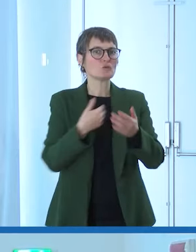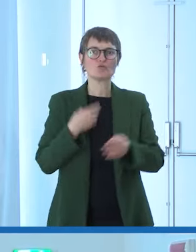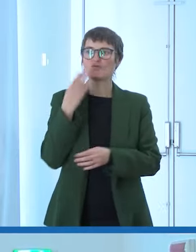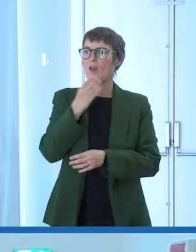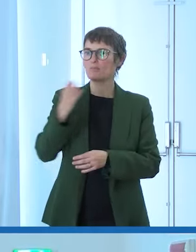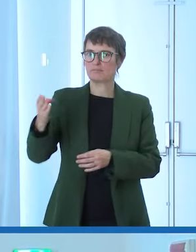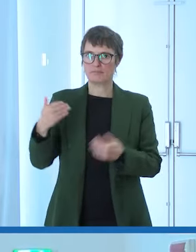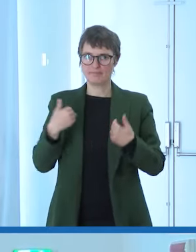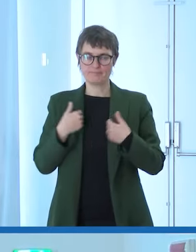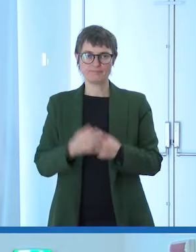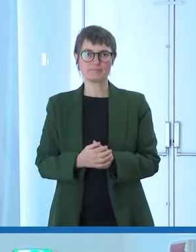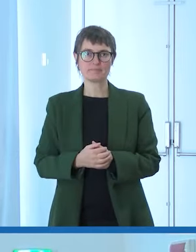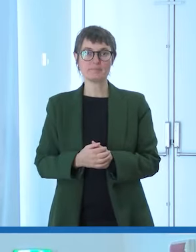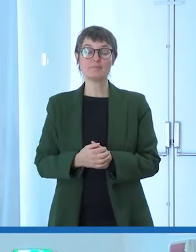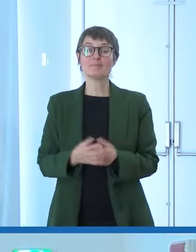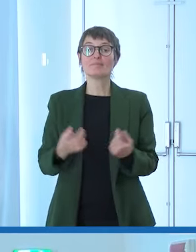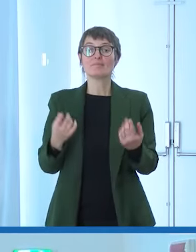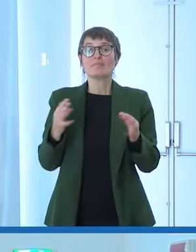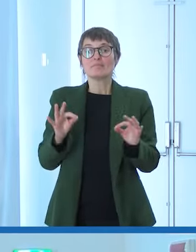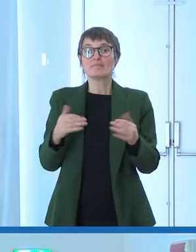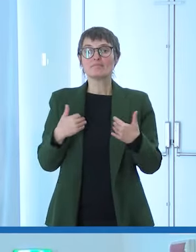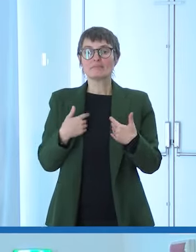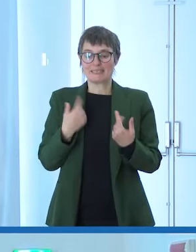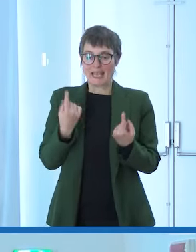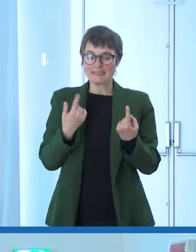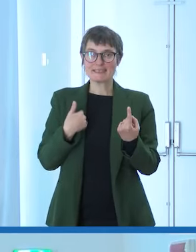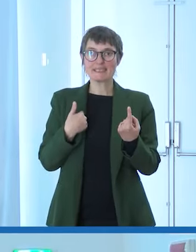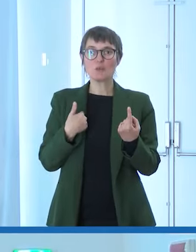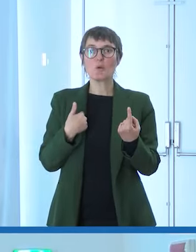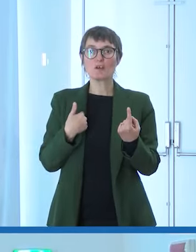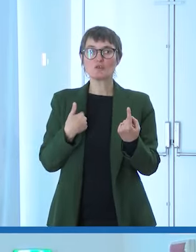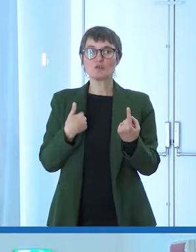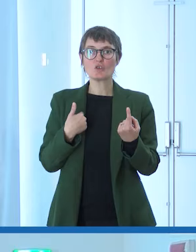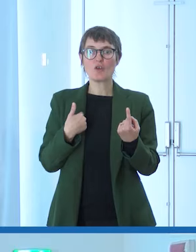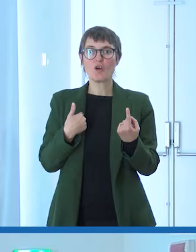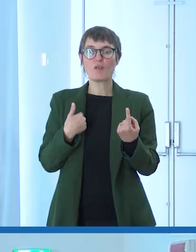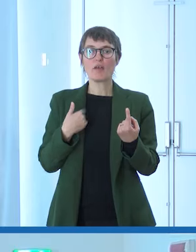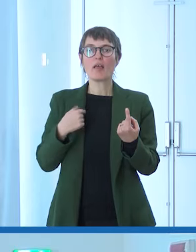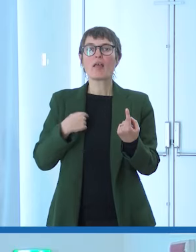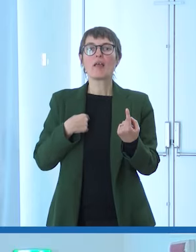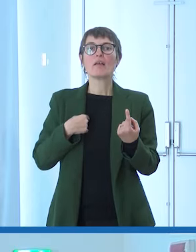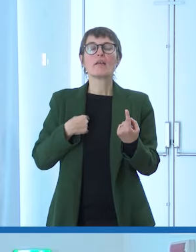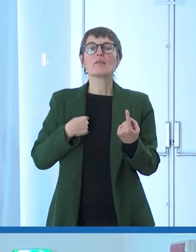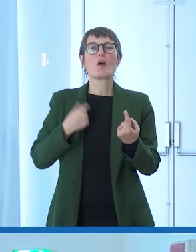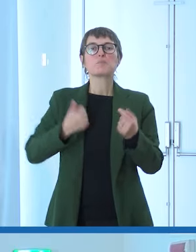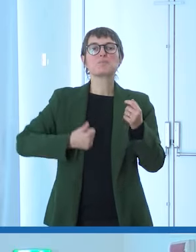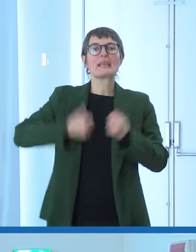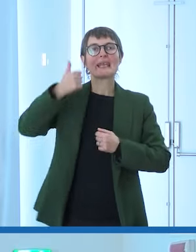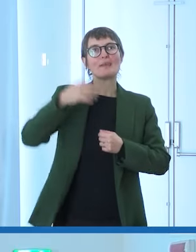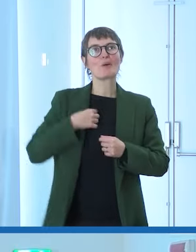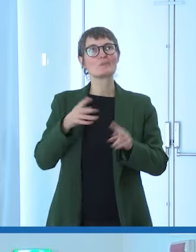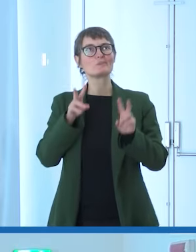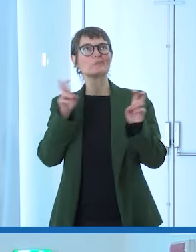appunto a questa situazione di essere il primo con l'orecchio bionico come